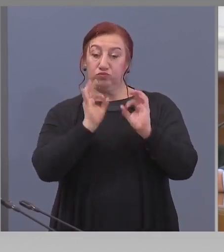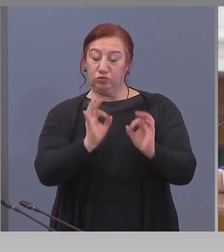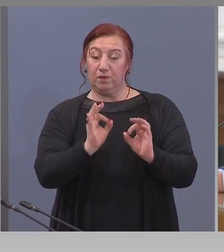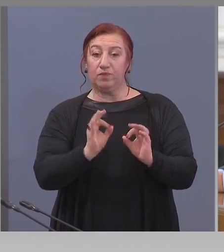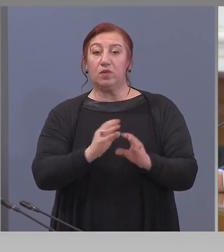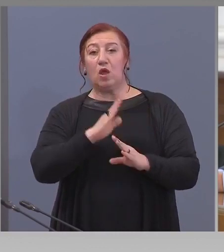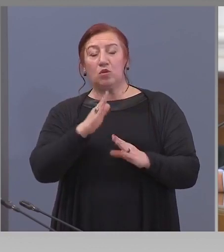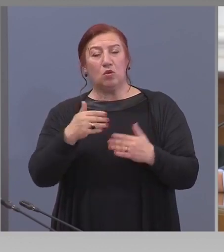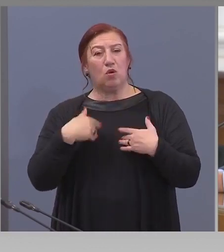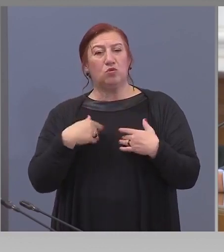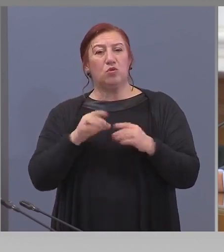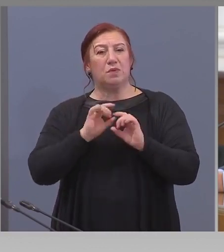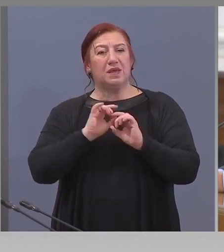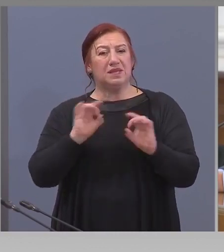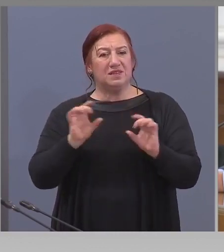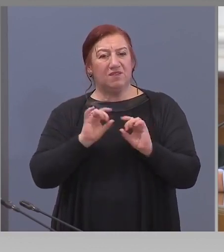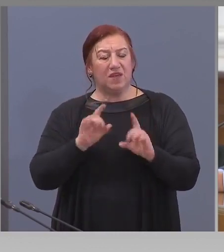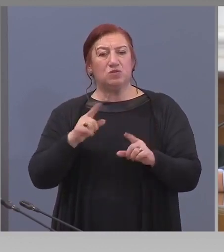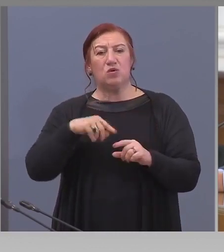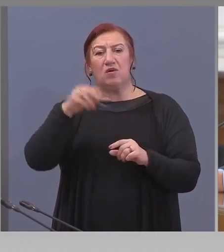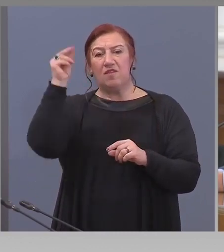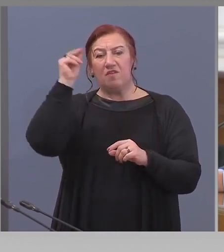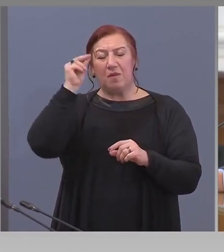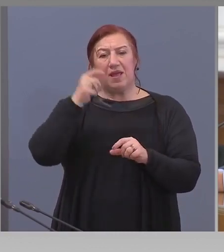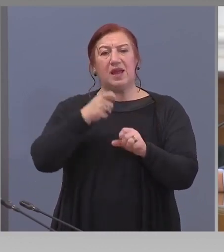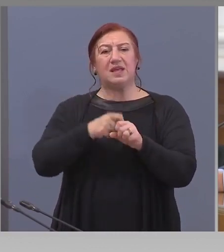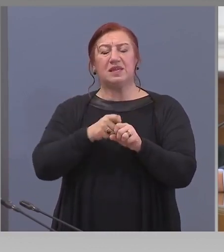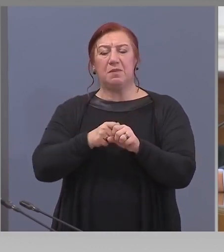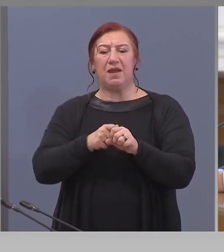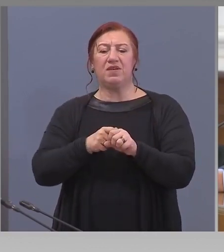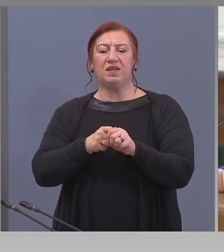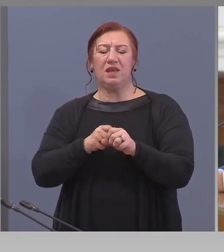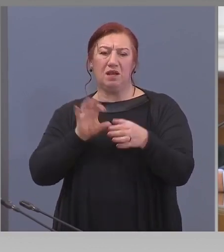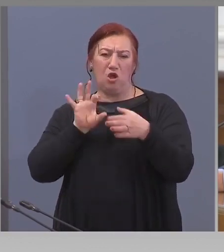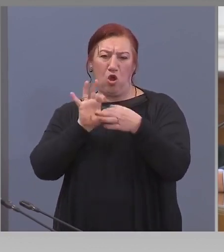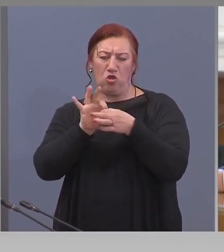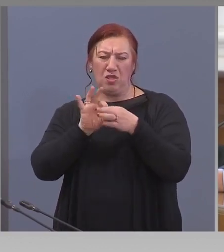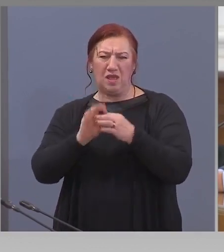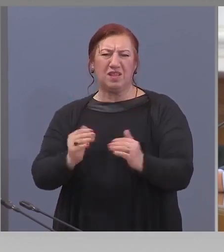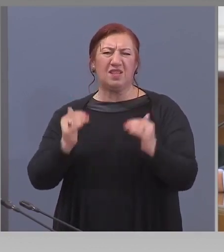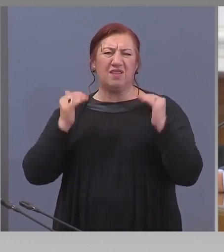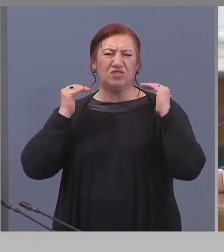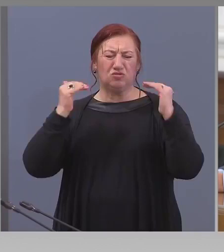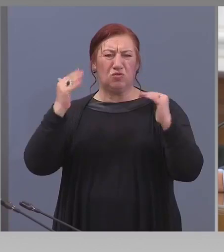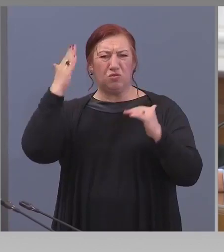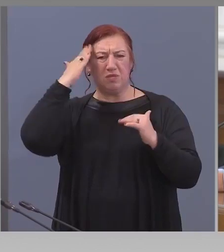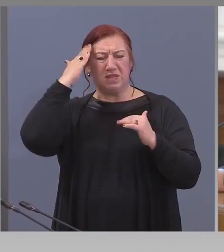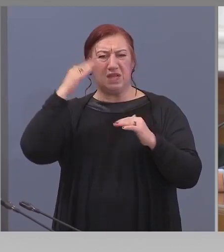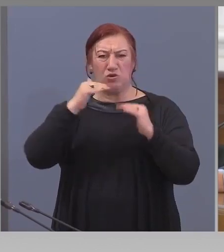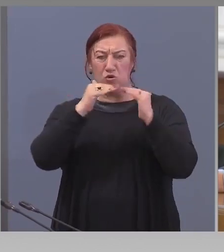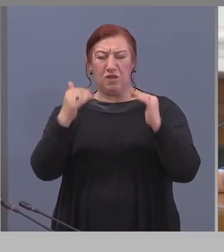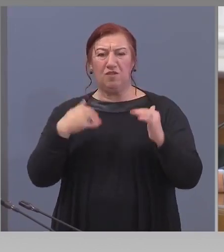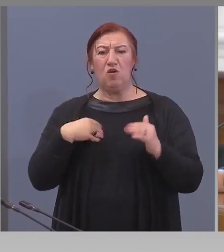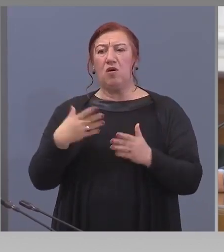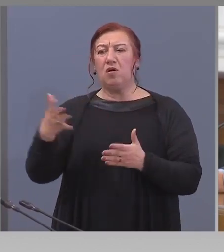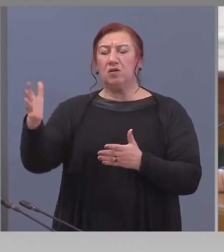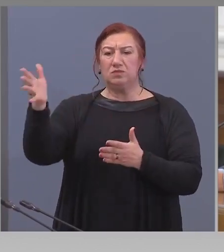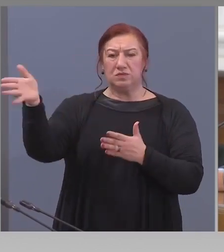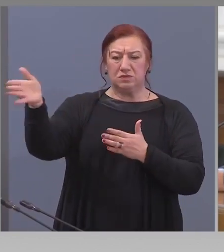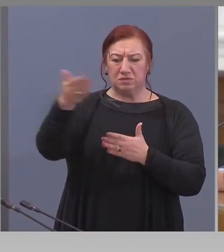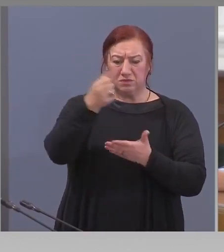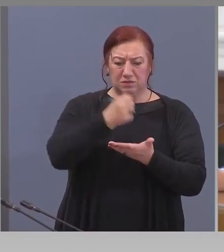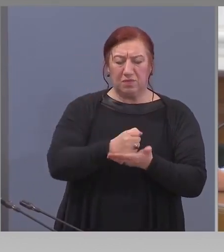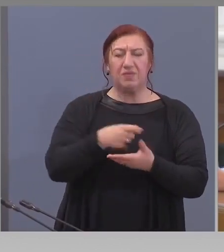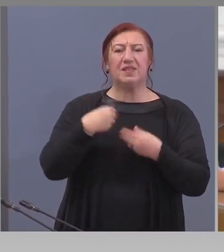Доколкото ми е известно, вече във България са направени постъпки на най-високо ниво да се осигури някакъв резерв от двете лекарстви, от